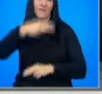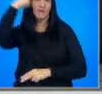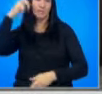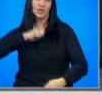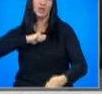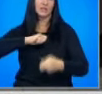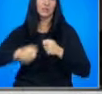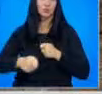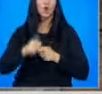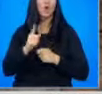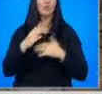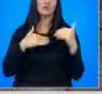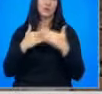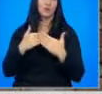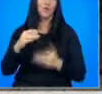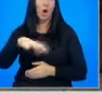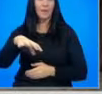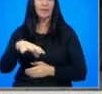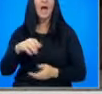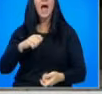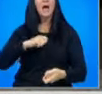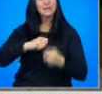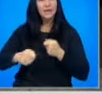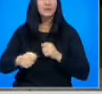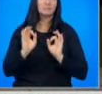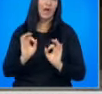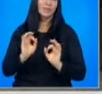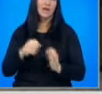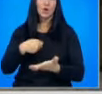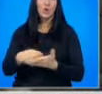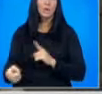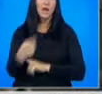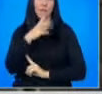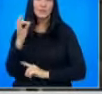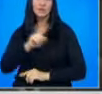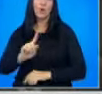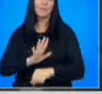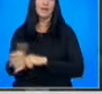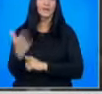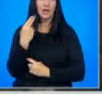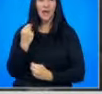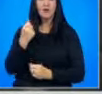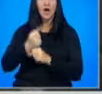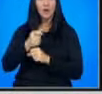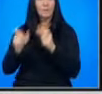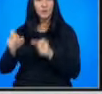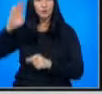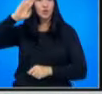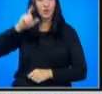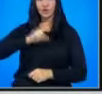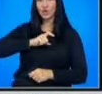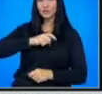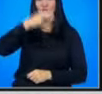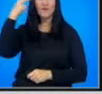санкционирана, която е изстроително обект. Танкците са стандартните, губи от 1500 до 15 000 лева. Работниците са служители на част на фирма от